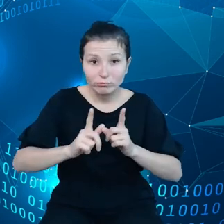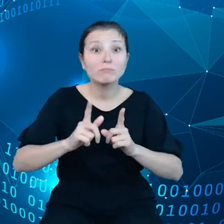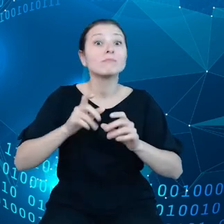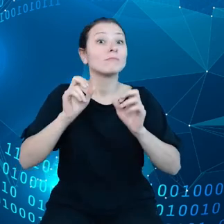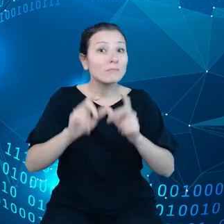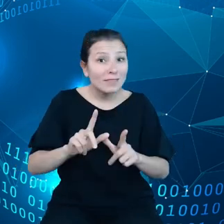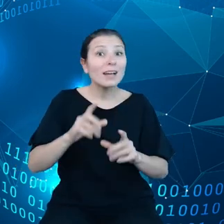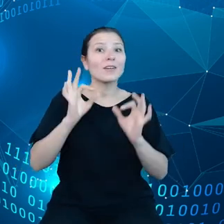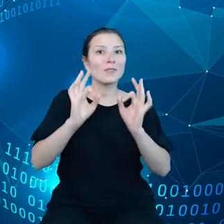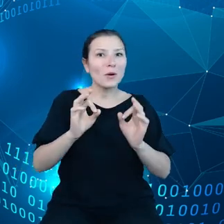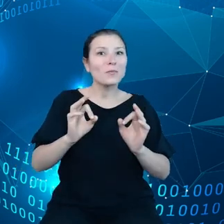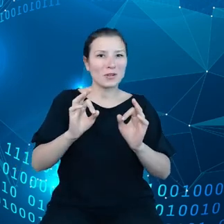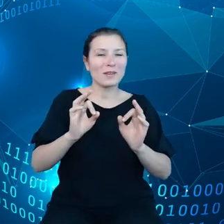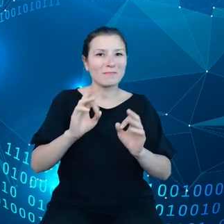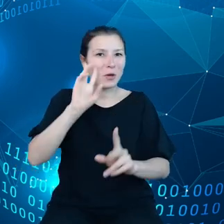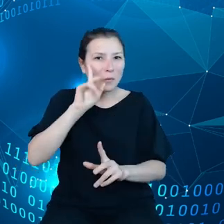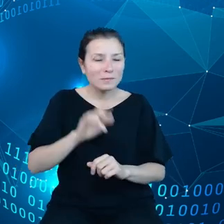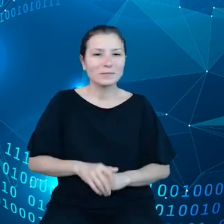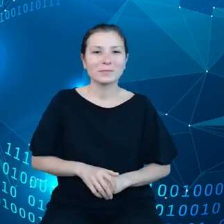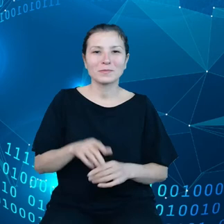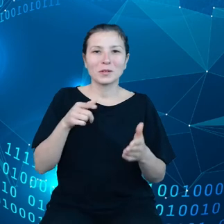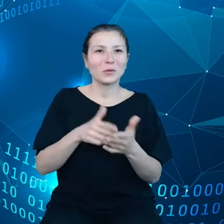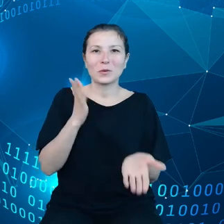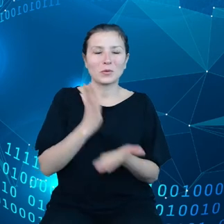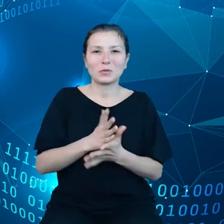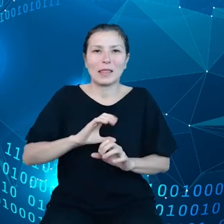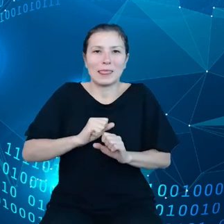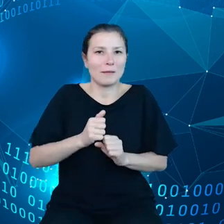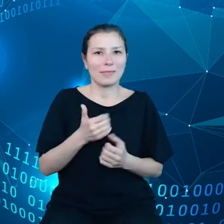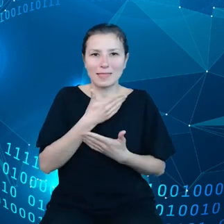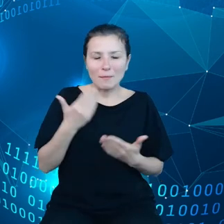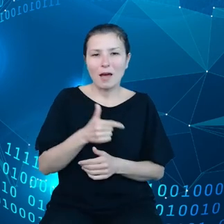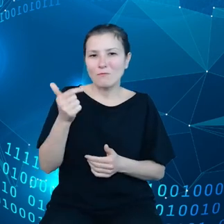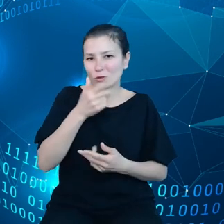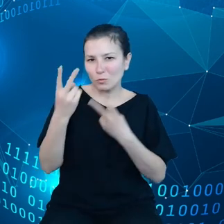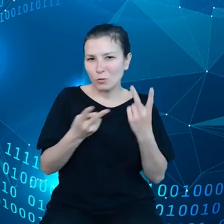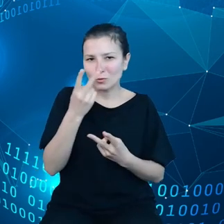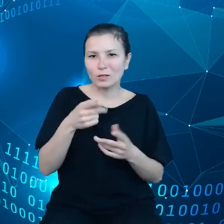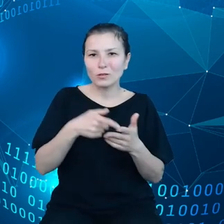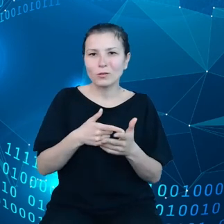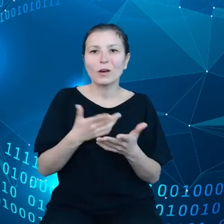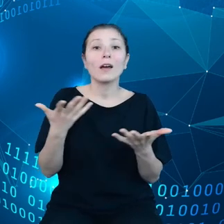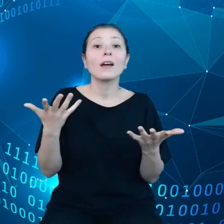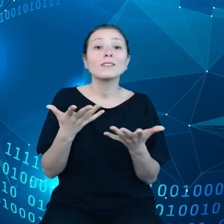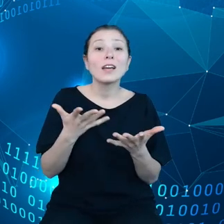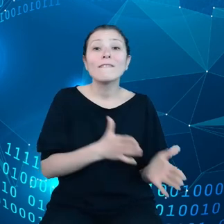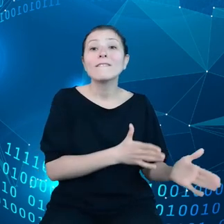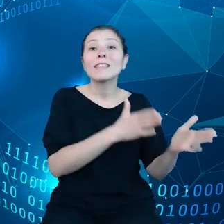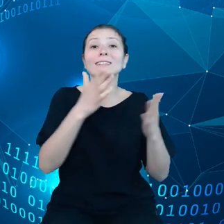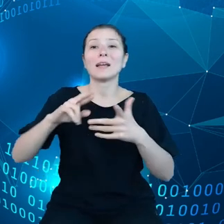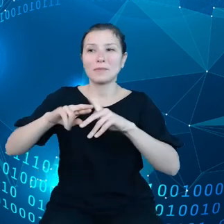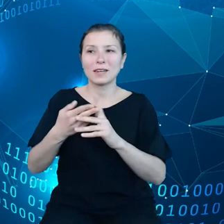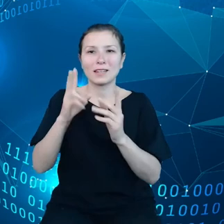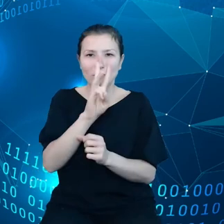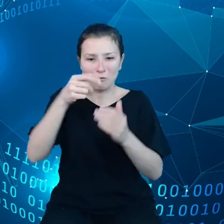tutaj już nie ma żadnego napięcia. Oczywiście musimy poszukać tego w kolejnym rejestrze. W